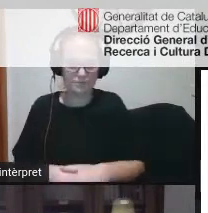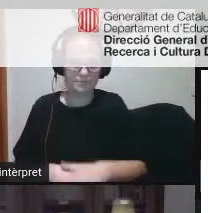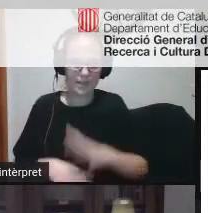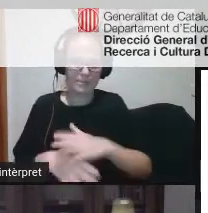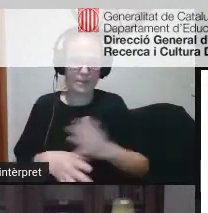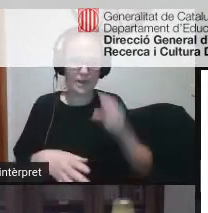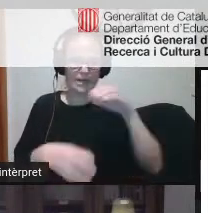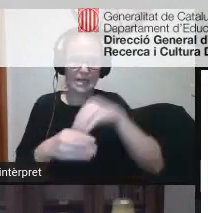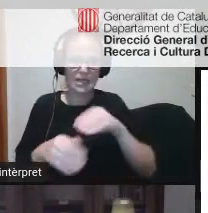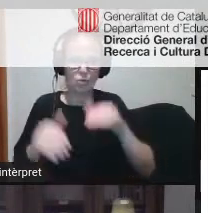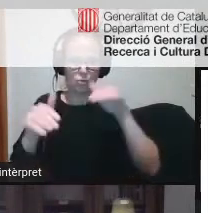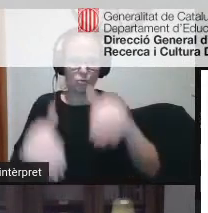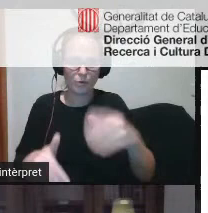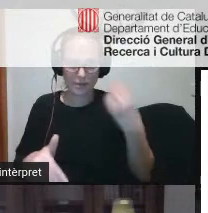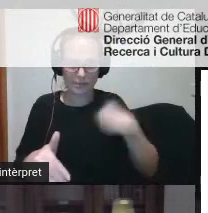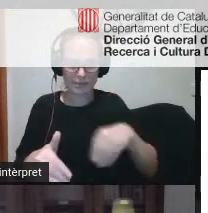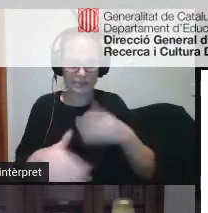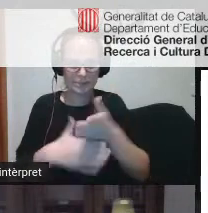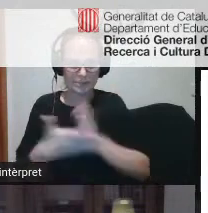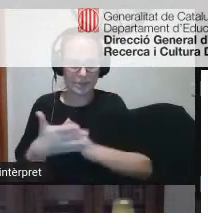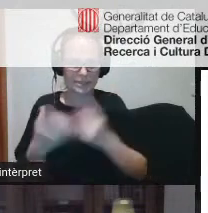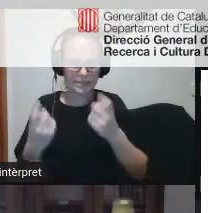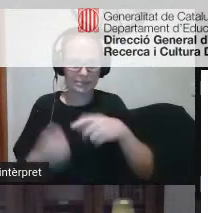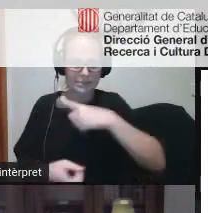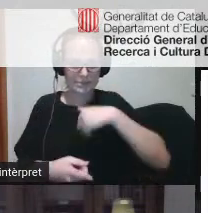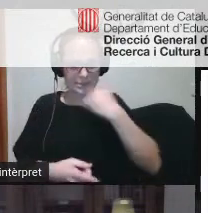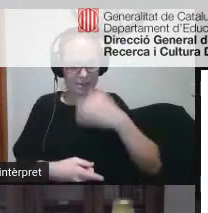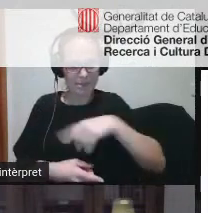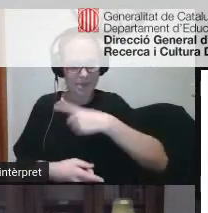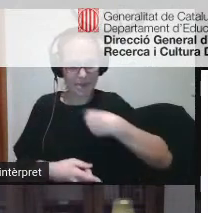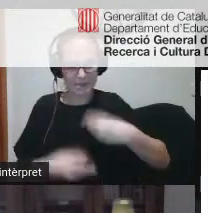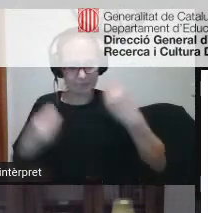incorporació d'aquesta manera necessitàvem saber molt bé